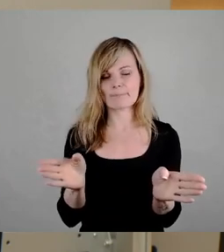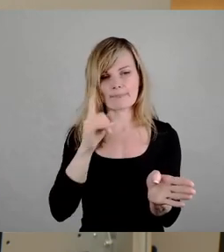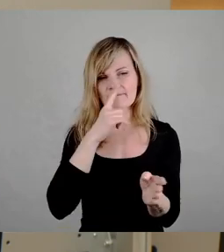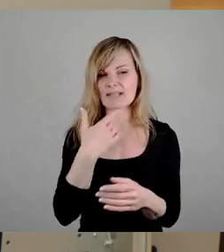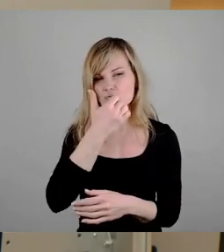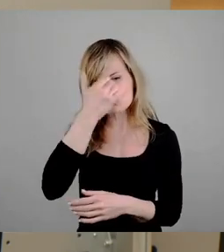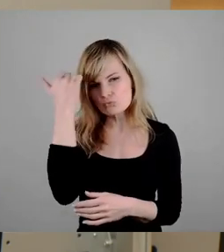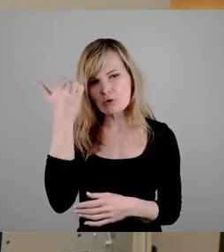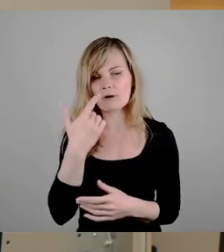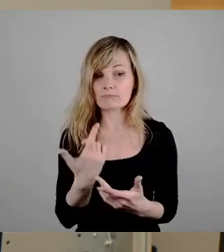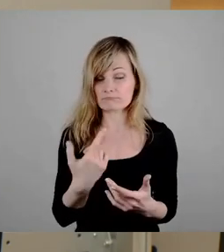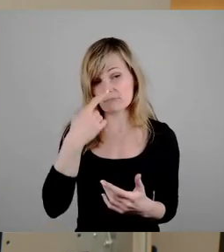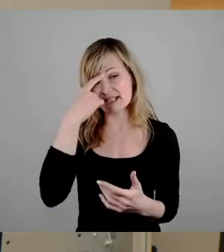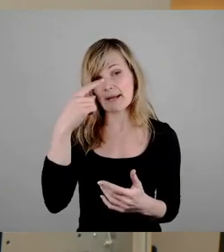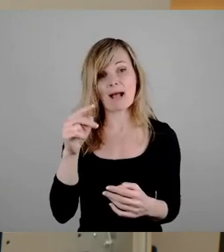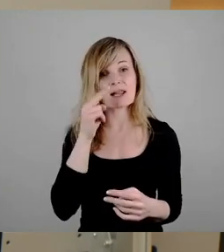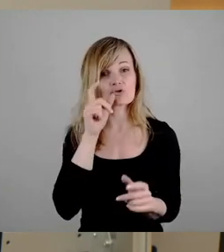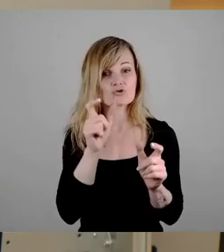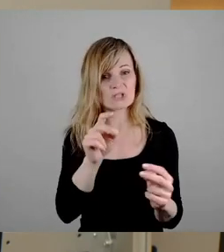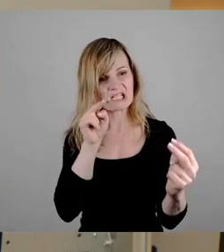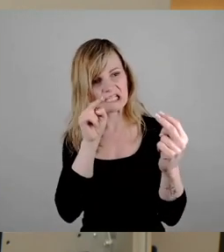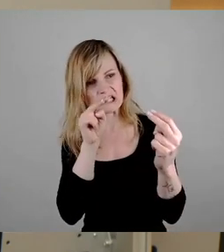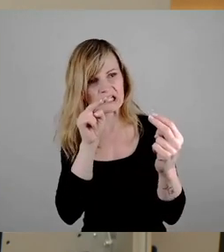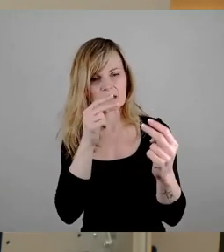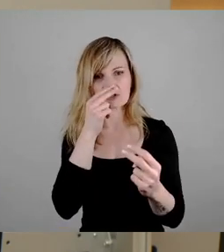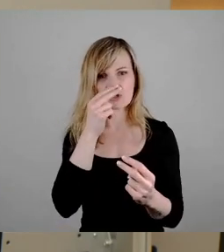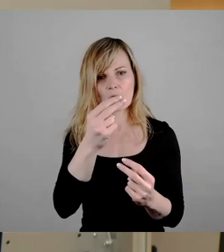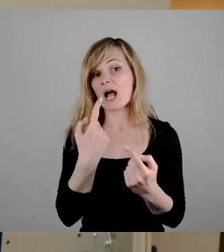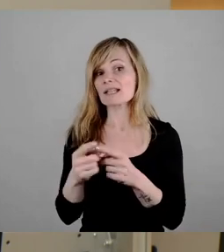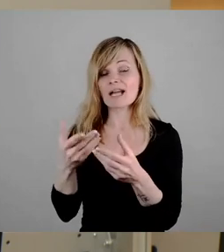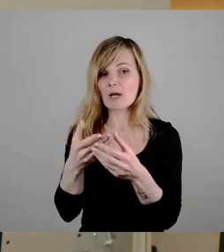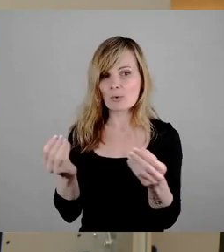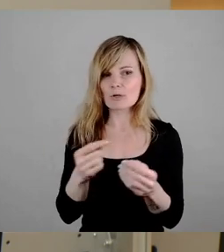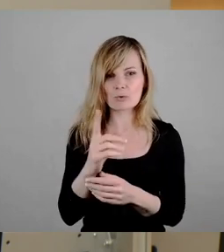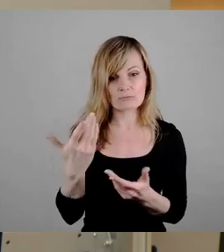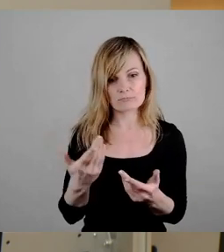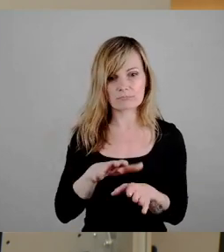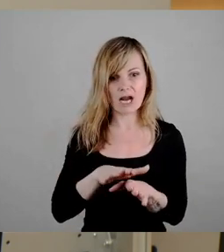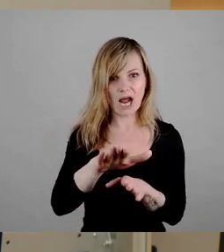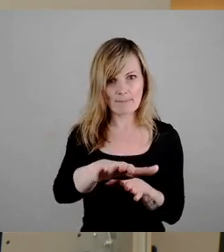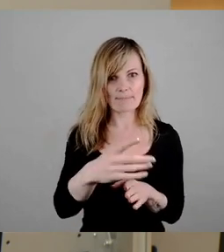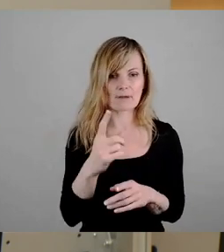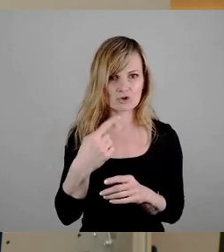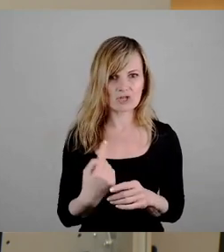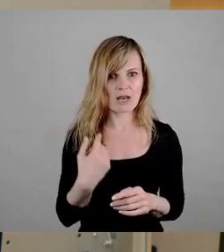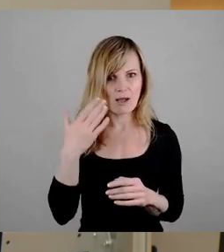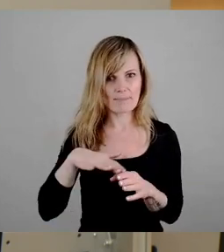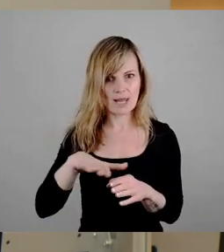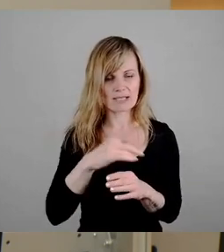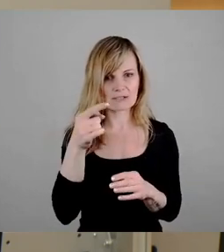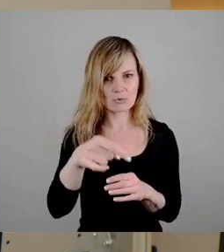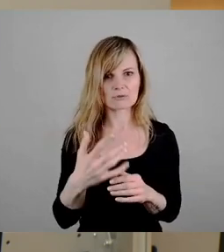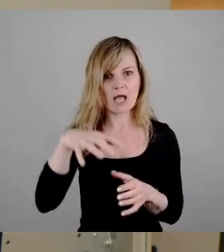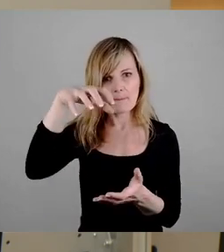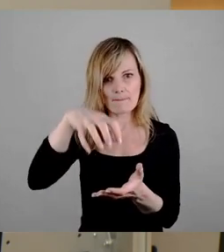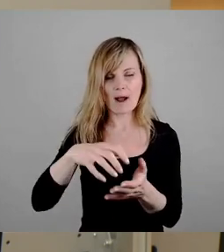mit dem Denkmalschutz in die Augen gucken müssen. Wenn es keine andere Lösung gibt, wird man im Prinzip die Rampe auf Kosten der Parkplätze auf dem Schillerplatz, dort im Prinzip auf dem Marktplatz, wird